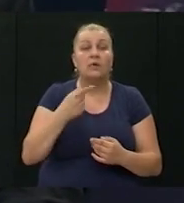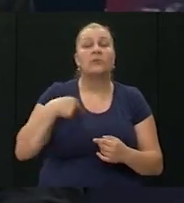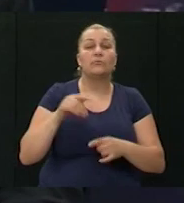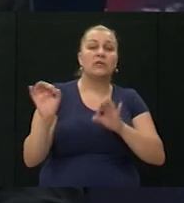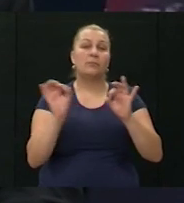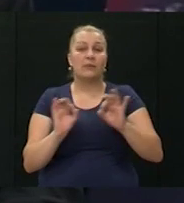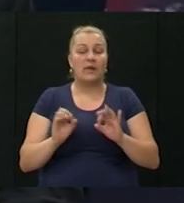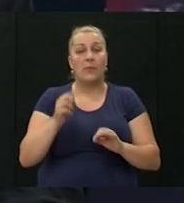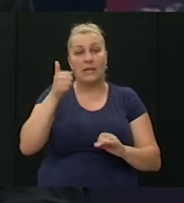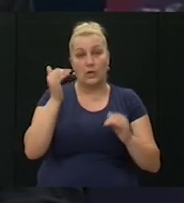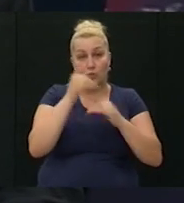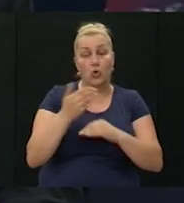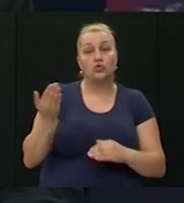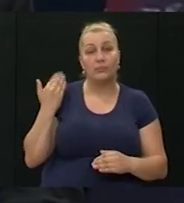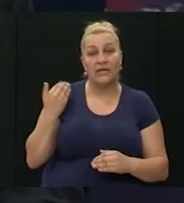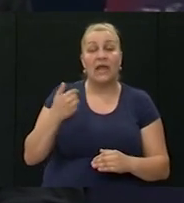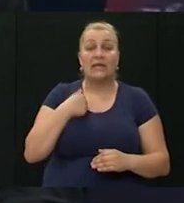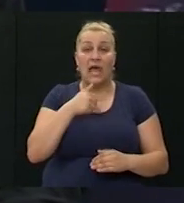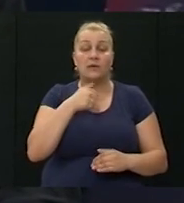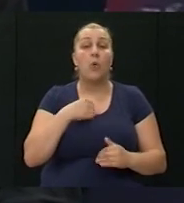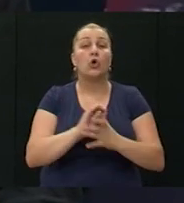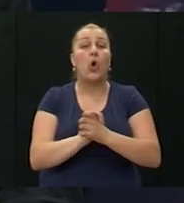Pripremali smo se noć prije, ja i moj kolega Perković.